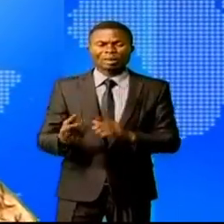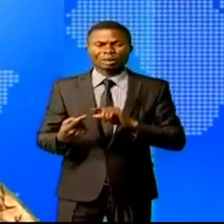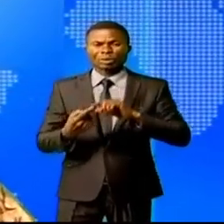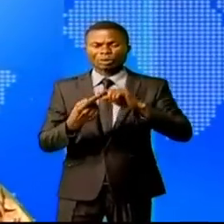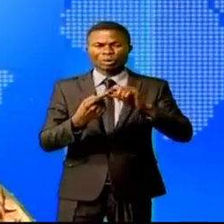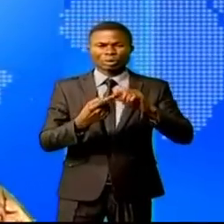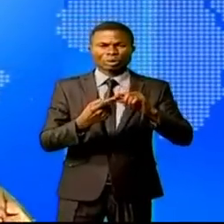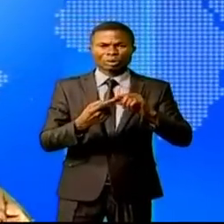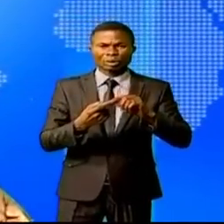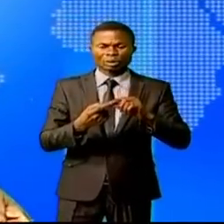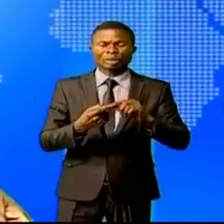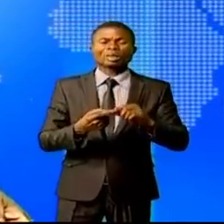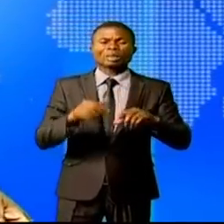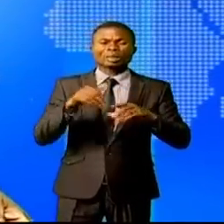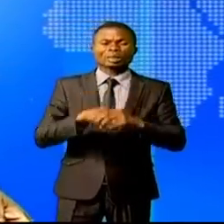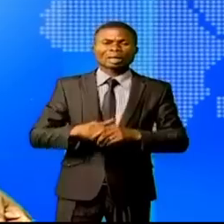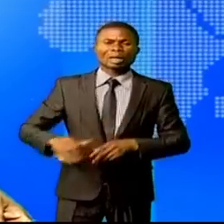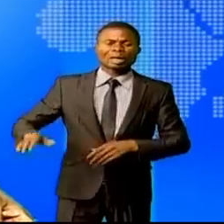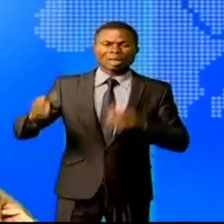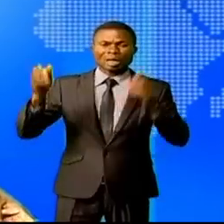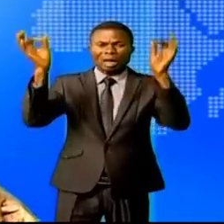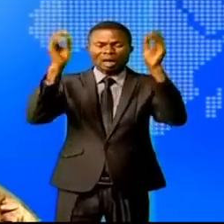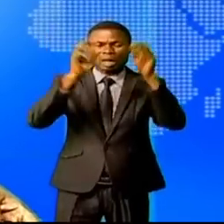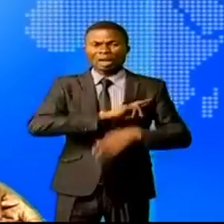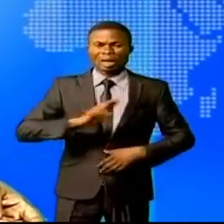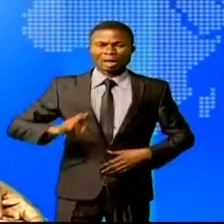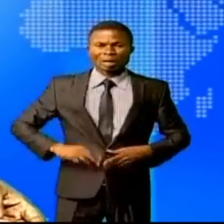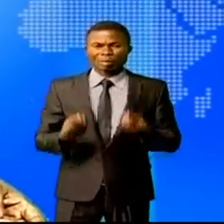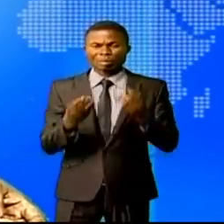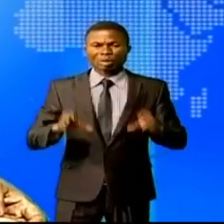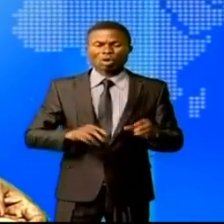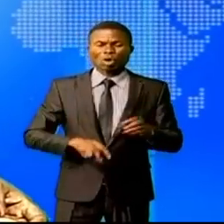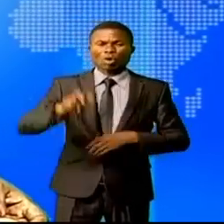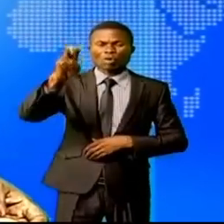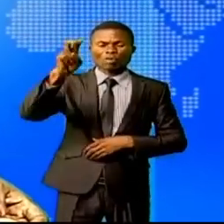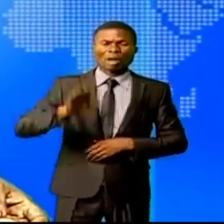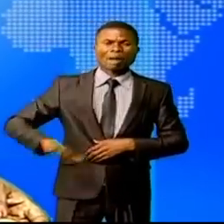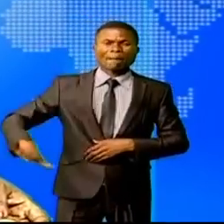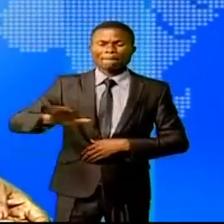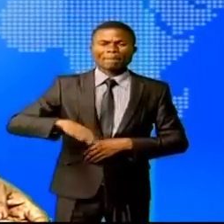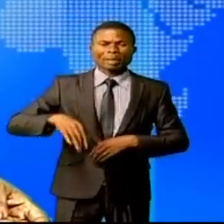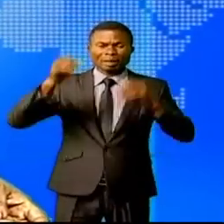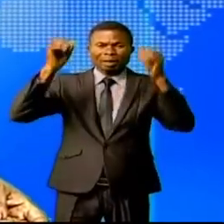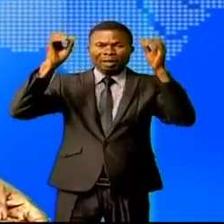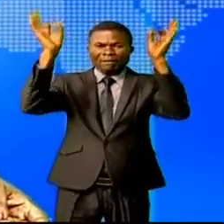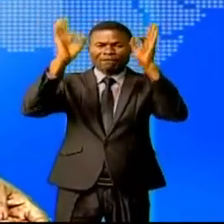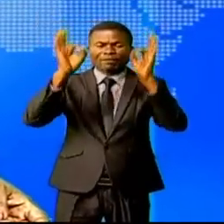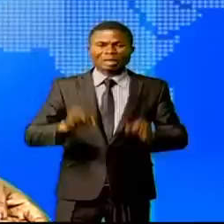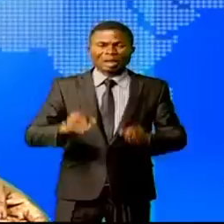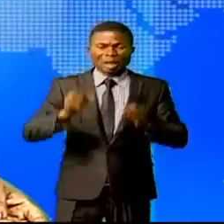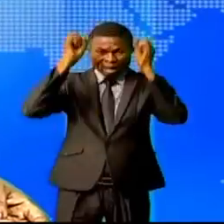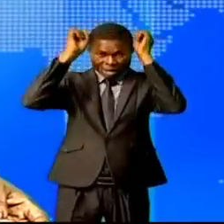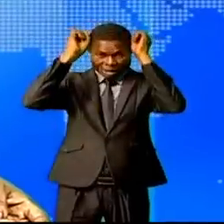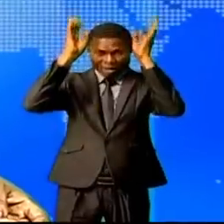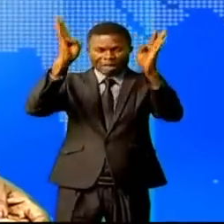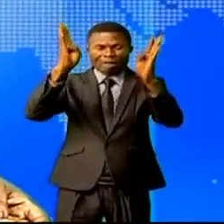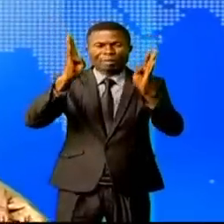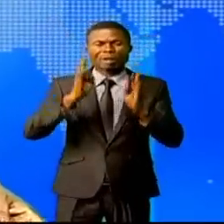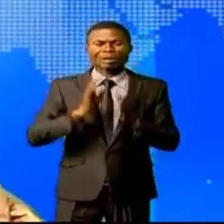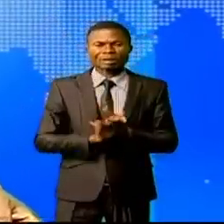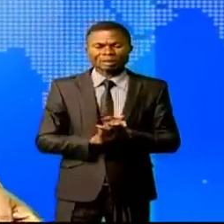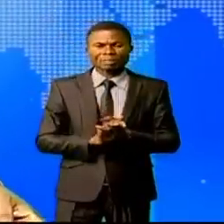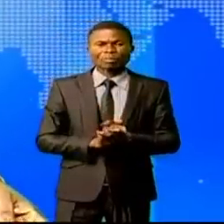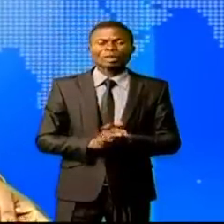plénipotentiaire de la République démocratique du Congo auprès de la République fédérative du